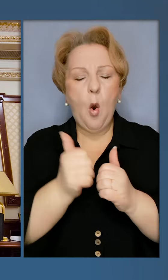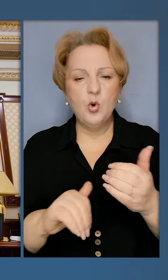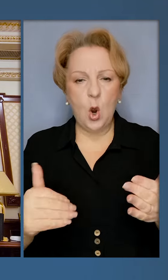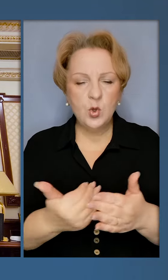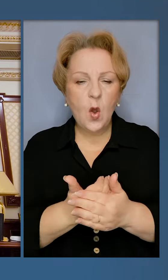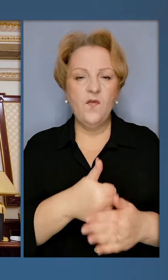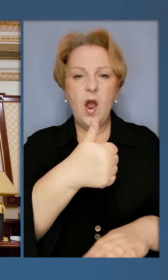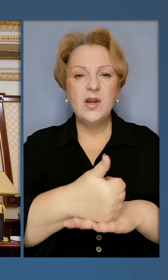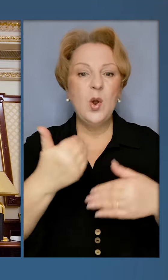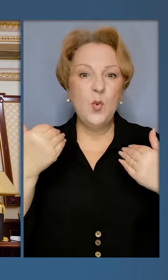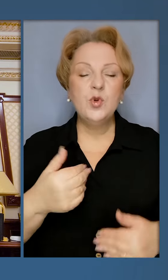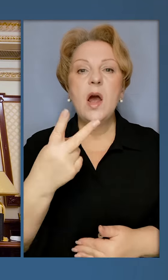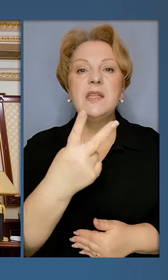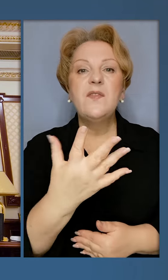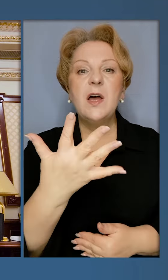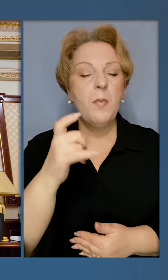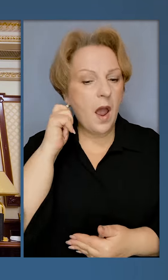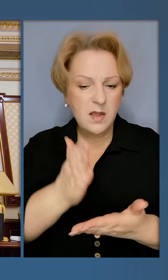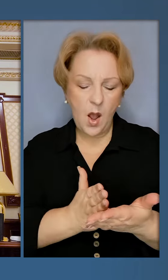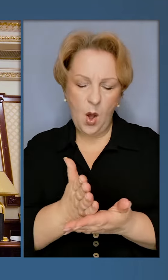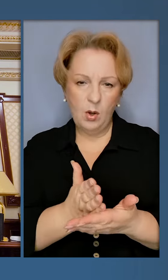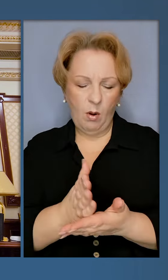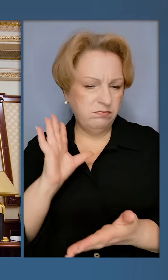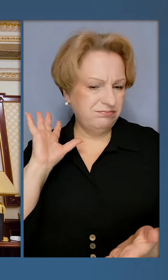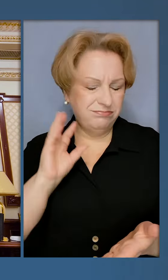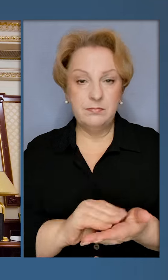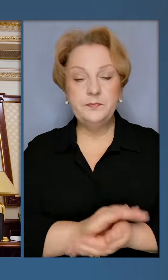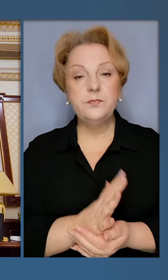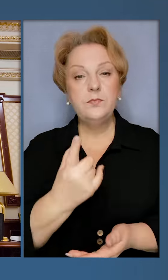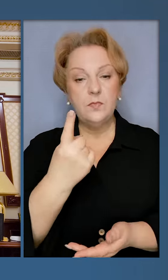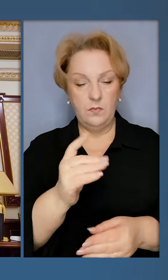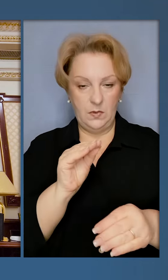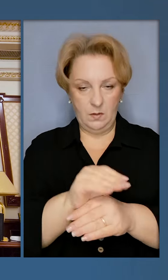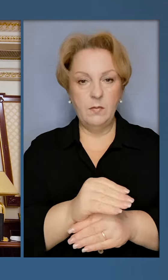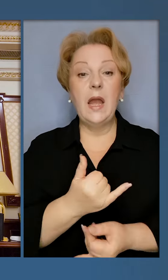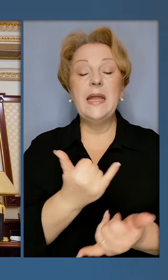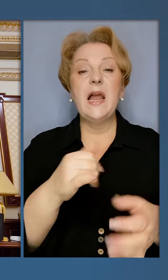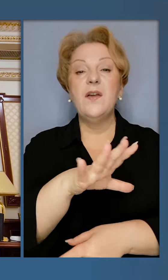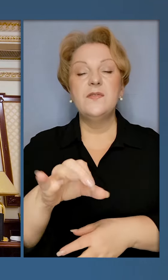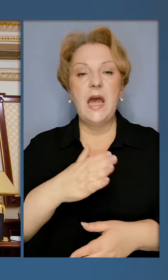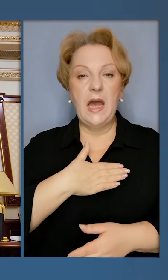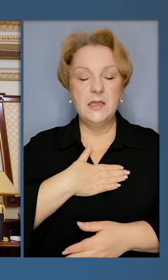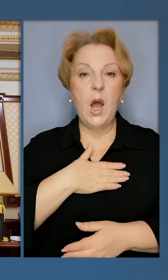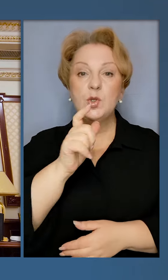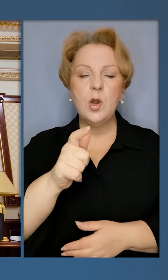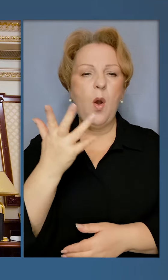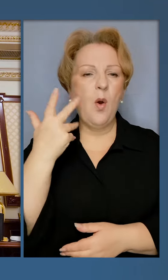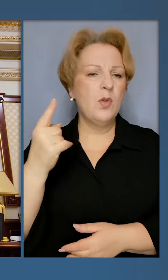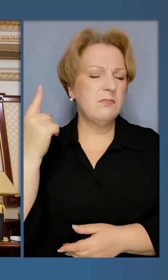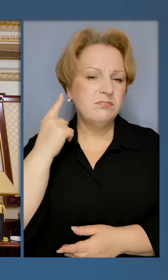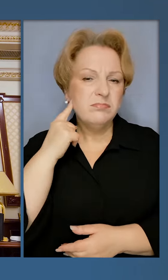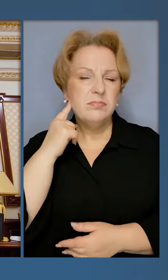новому лідеру вже 25 років. І ще одне для всіх наших людей. Коли є